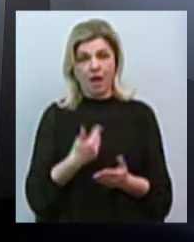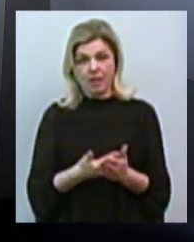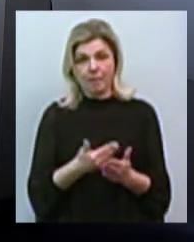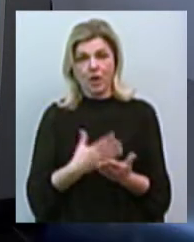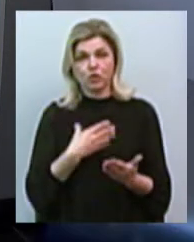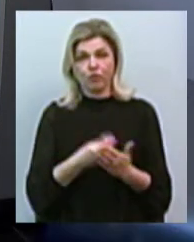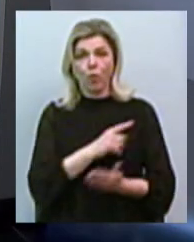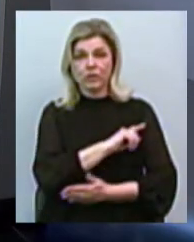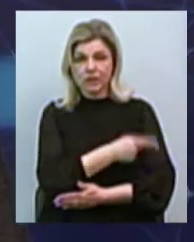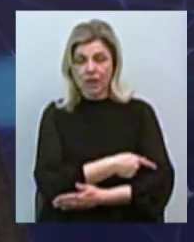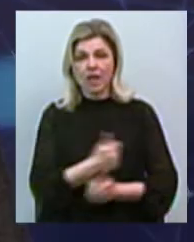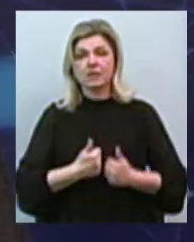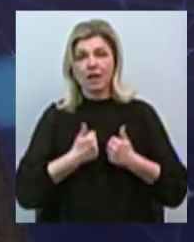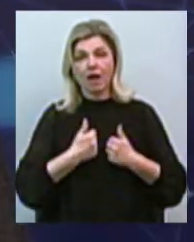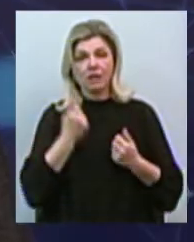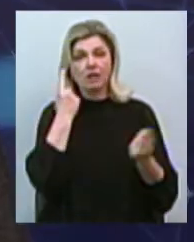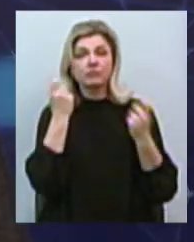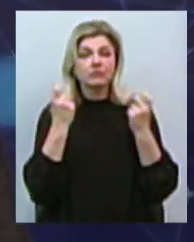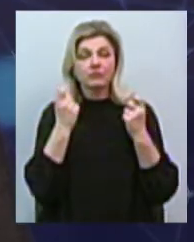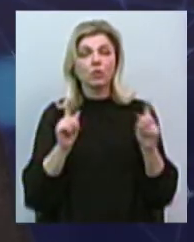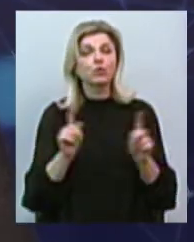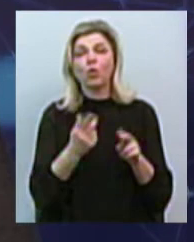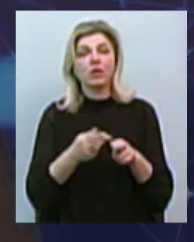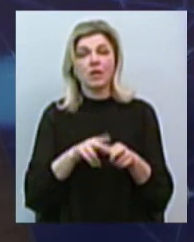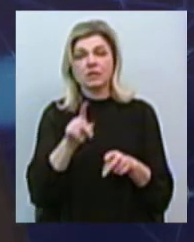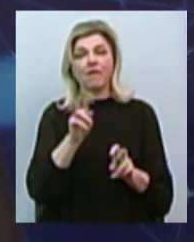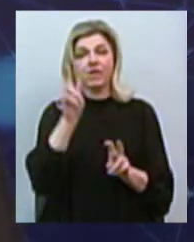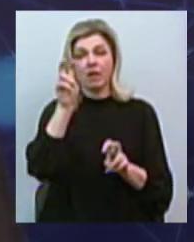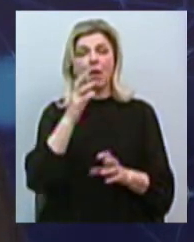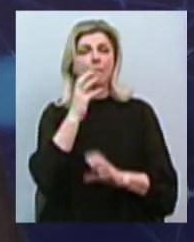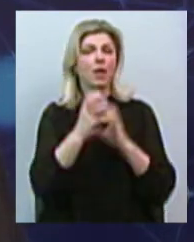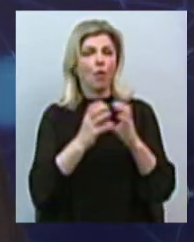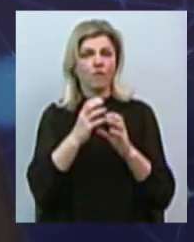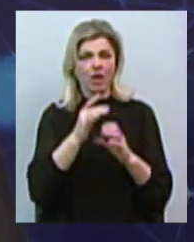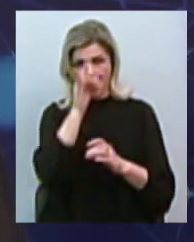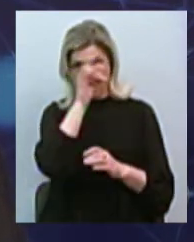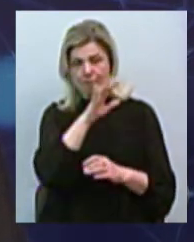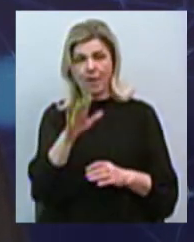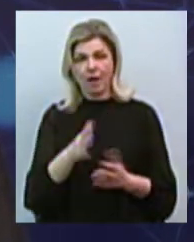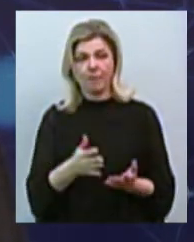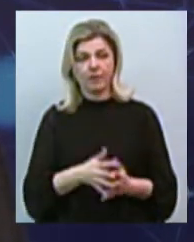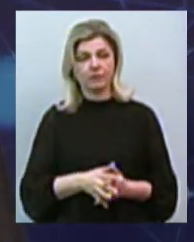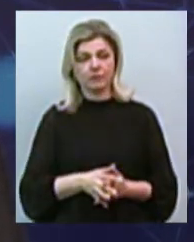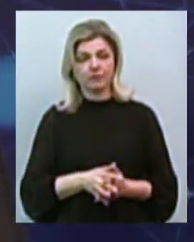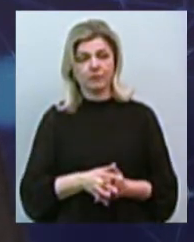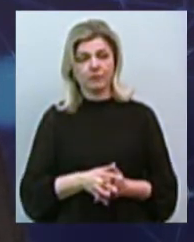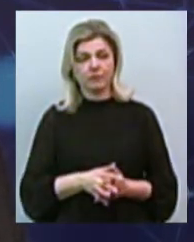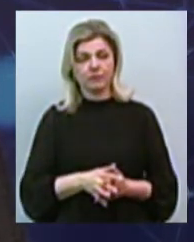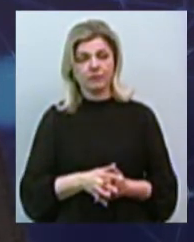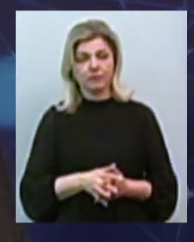зусиллями намагався з'ясувати, що це за фірма така зі світовим ім'ям, то Google,